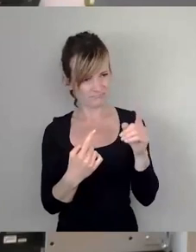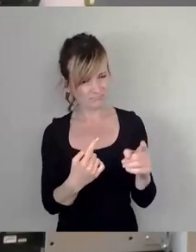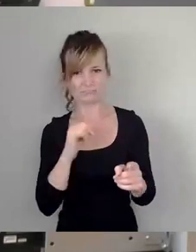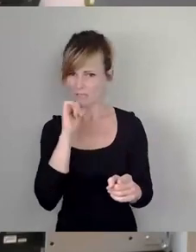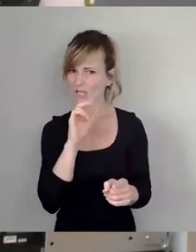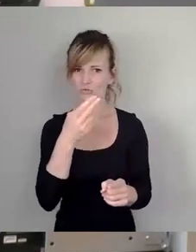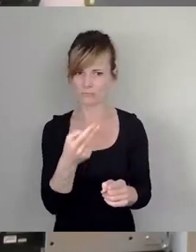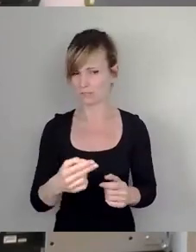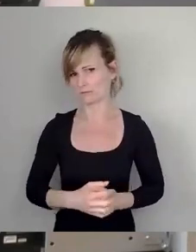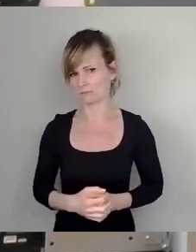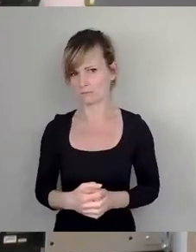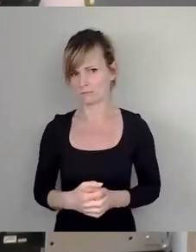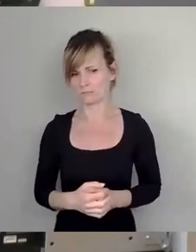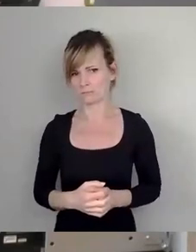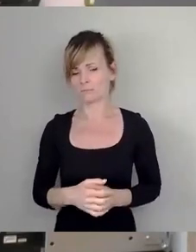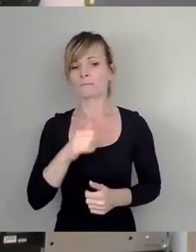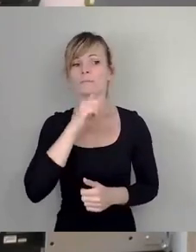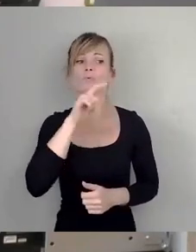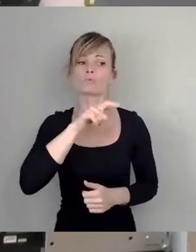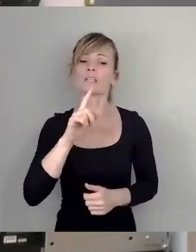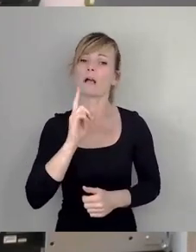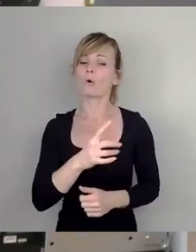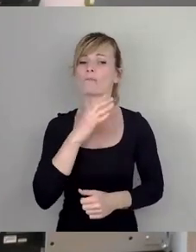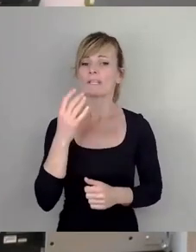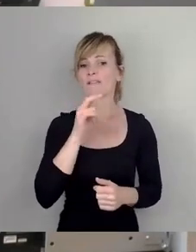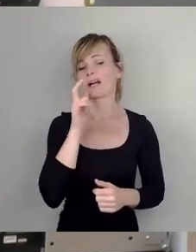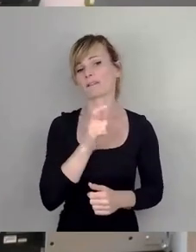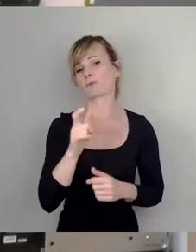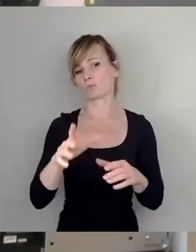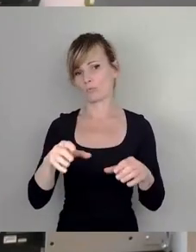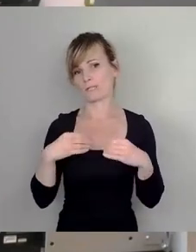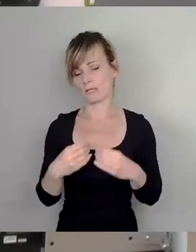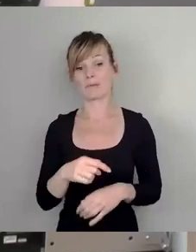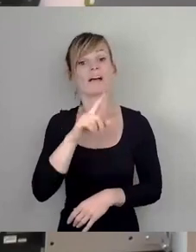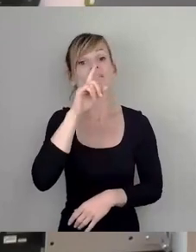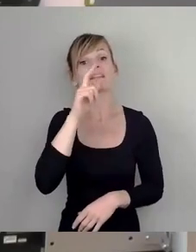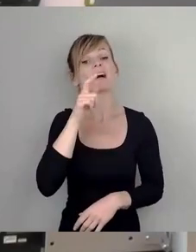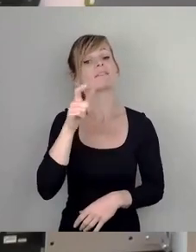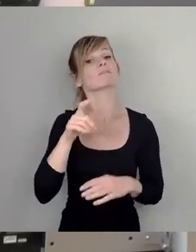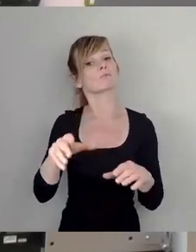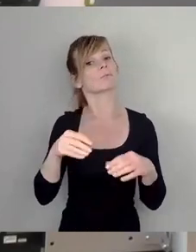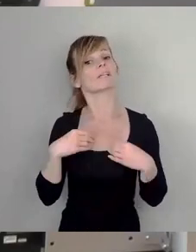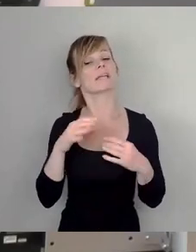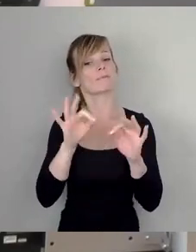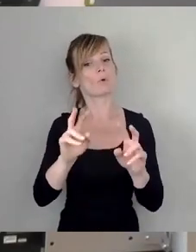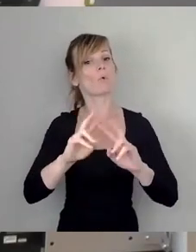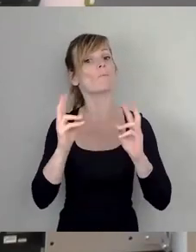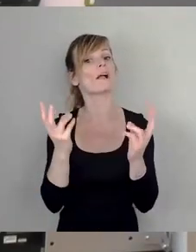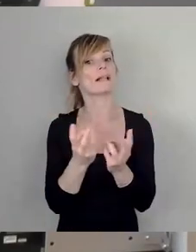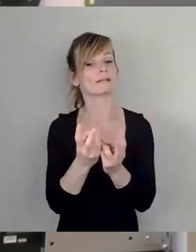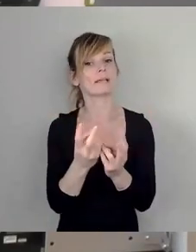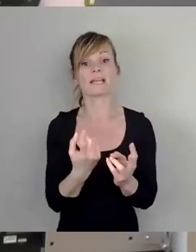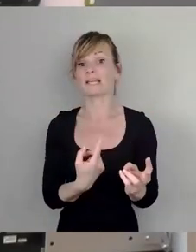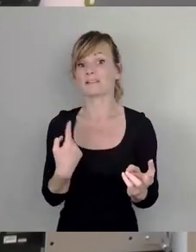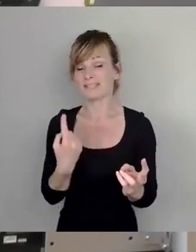Sie übernehmen viel Verantwortung. Wenn sie Verantwortung übernehmen für die Umwelt, die wir nicht übernommen haben,